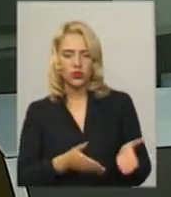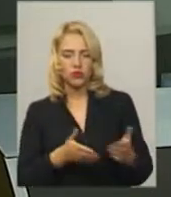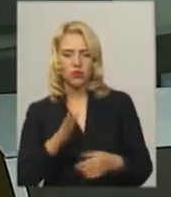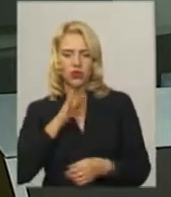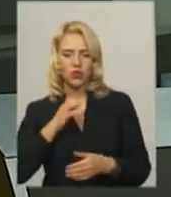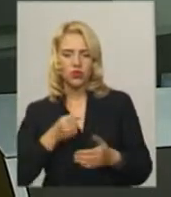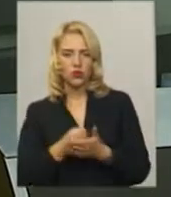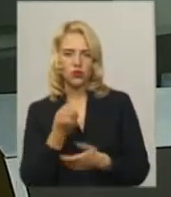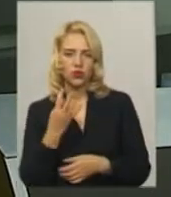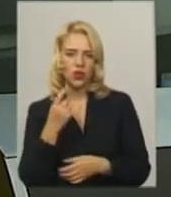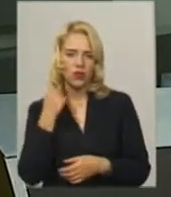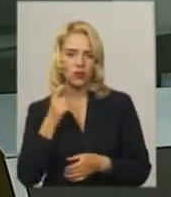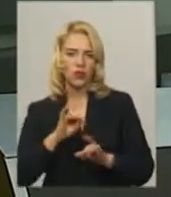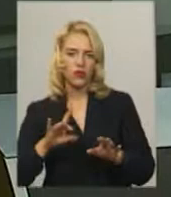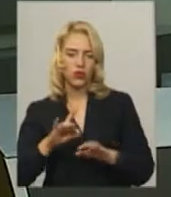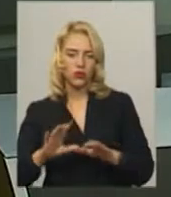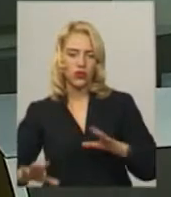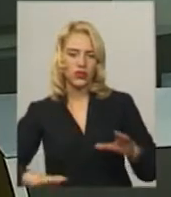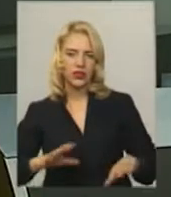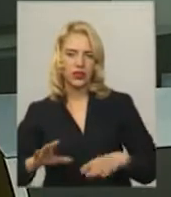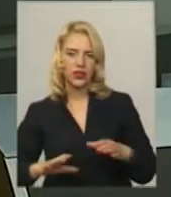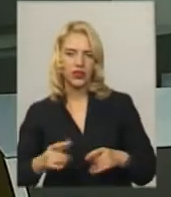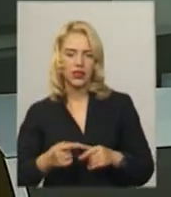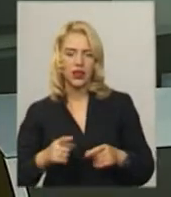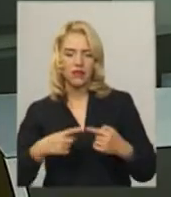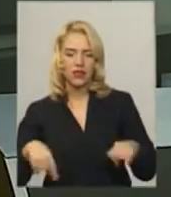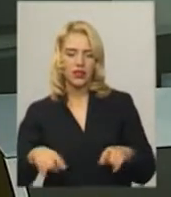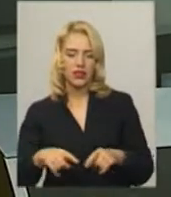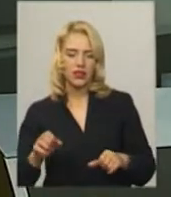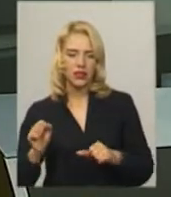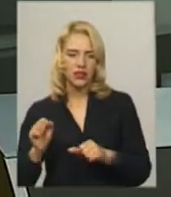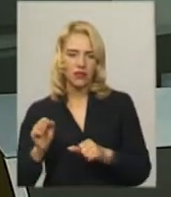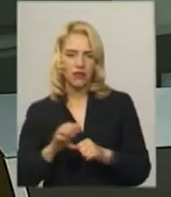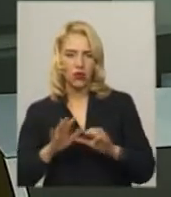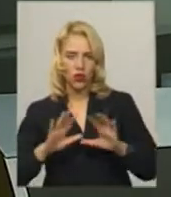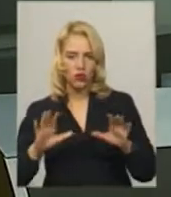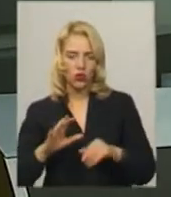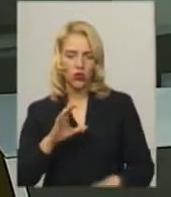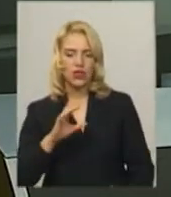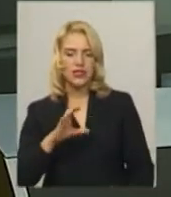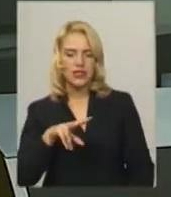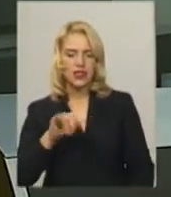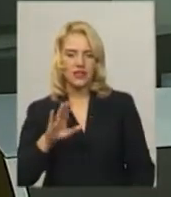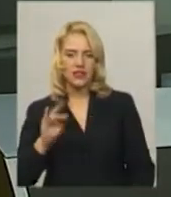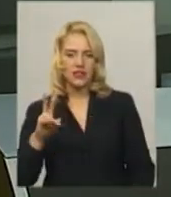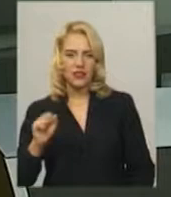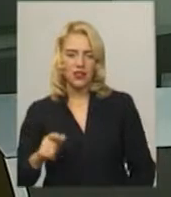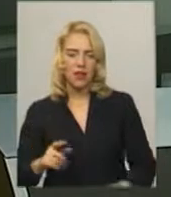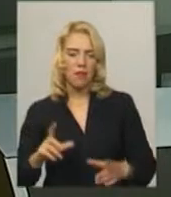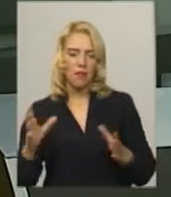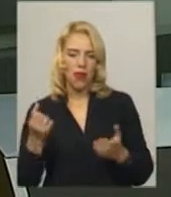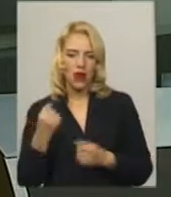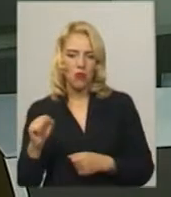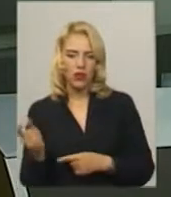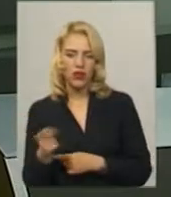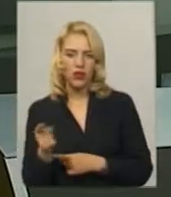14 років, повідомляє тренер відділення волейболу Дережнянської ДСШ Юзефа Слівінська. Перемогла в змаганнях пара з Тернопільської області